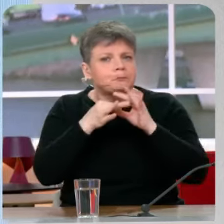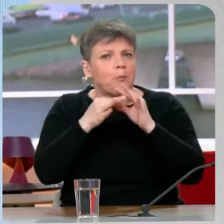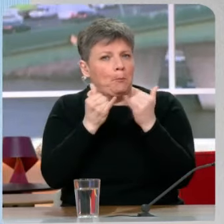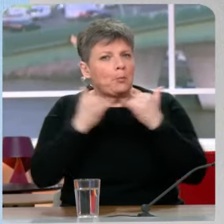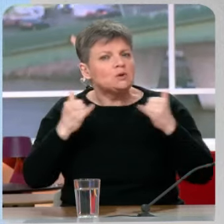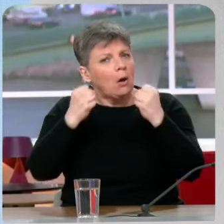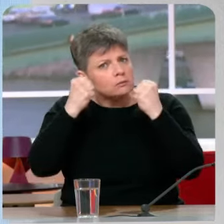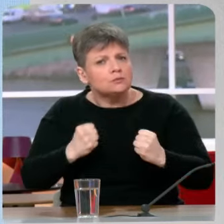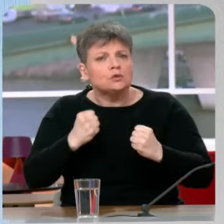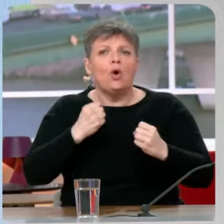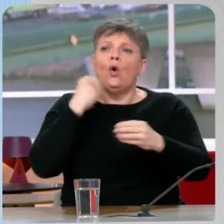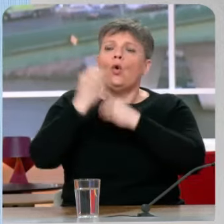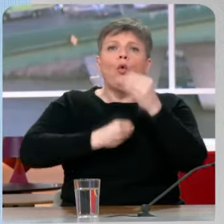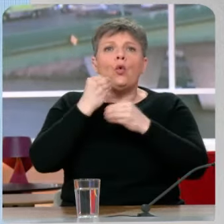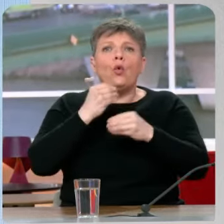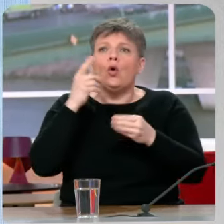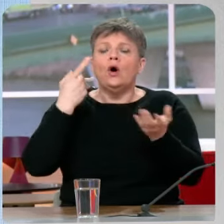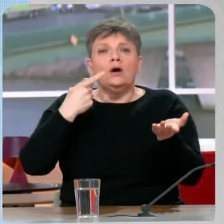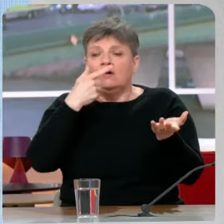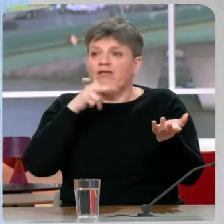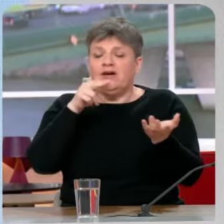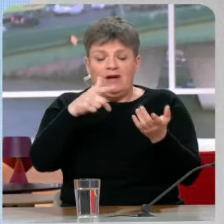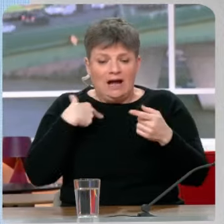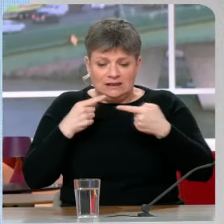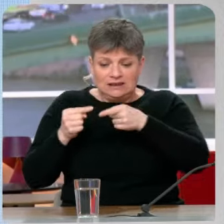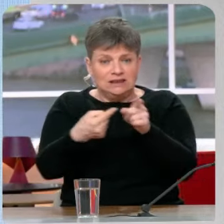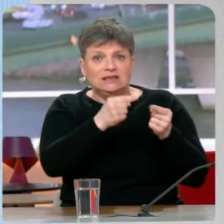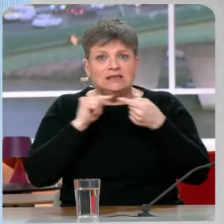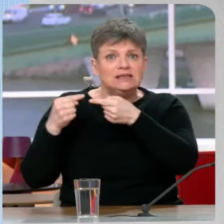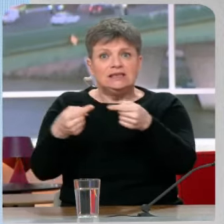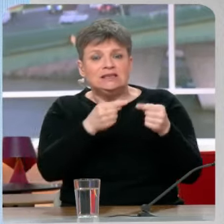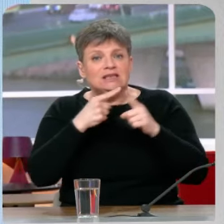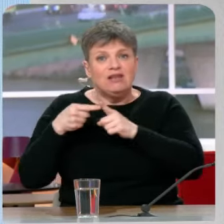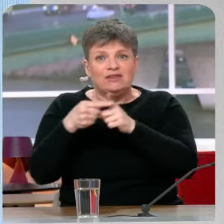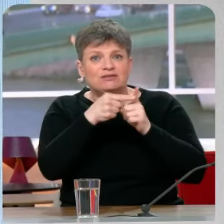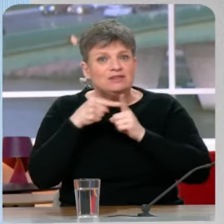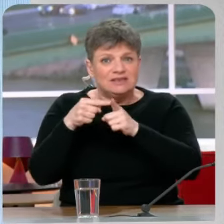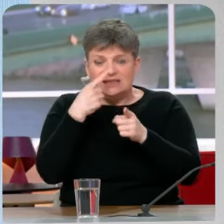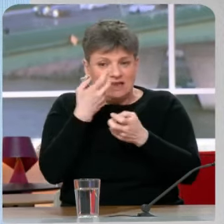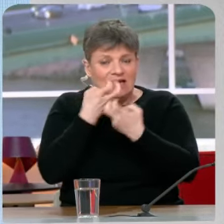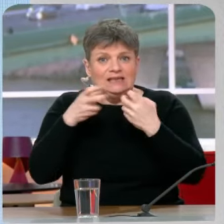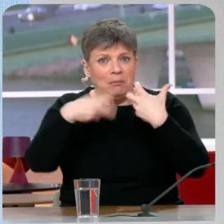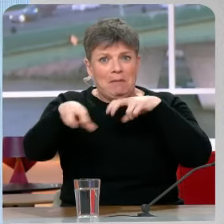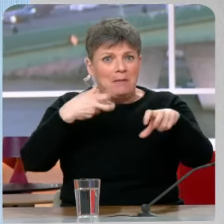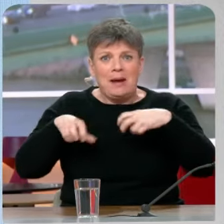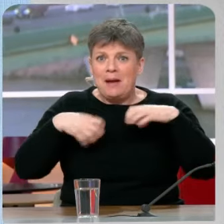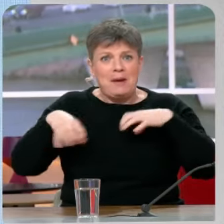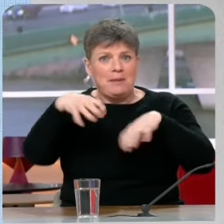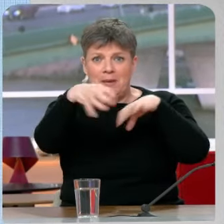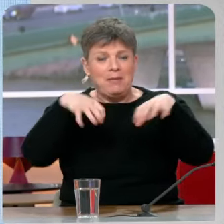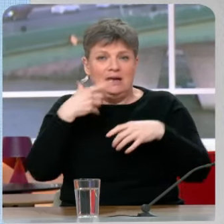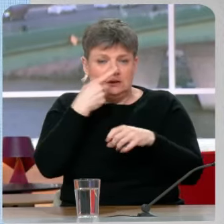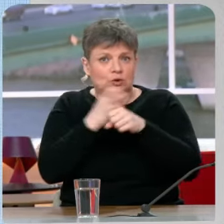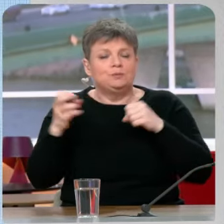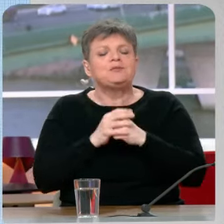peser sur les affaires du monde, soit on se fragmente de l'intérieur. C'est ça le grand enjeu des élections européennes. Avant de revenir